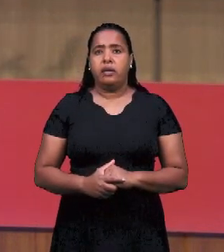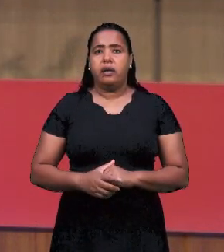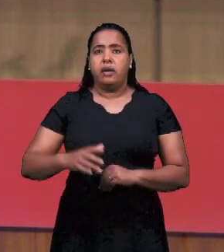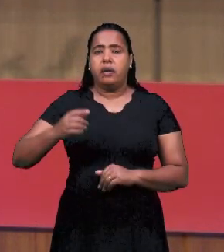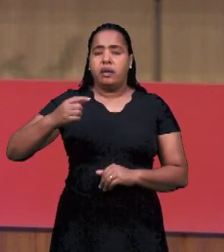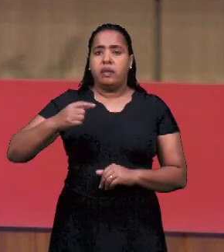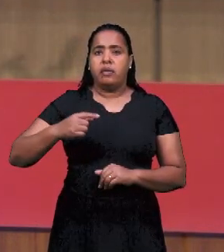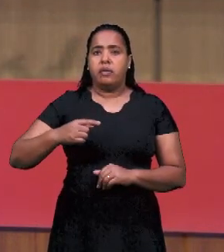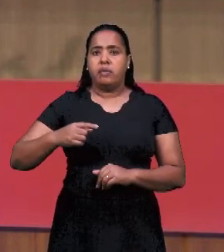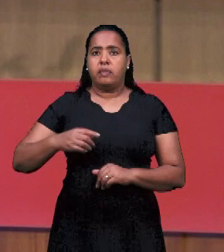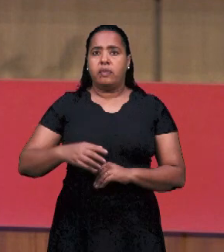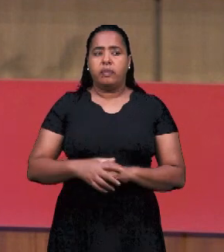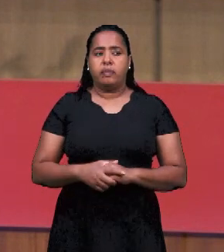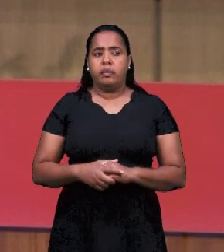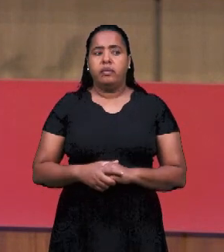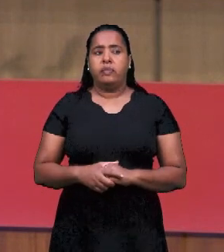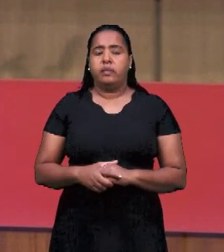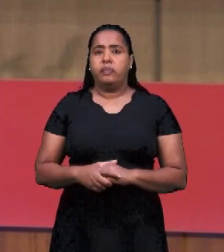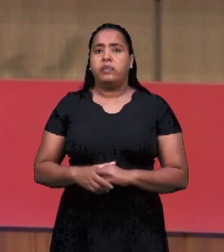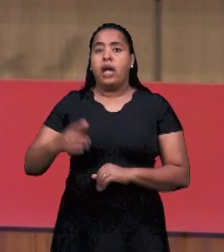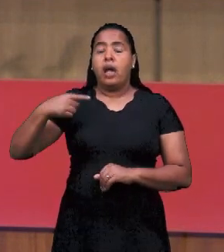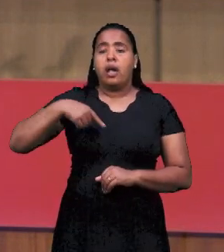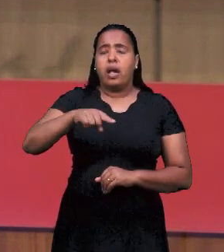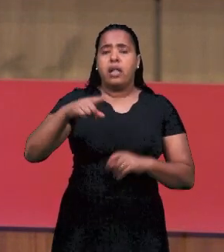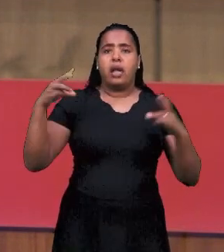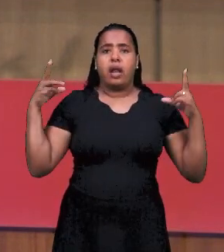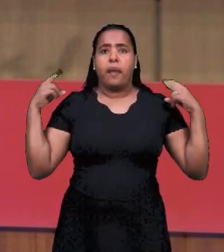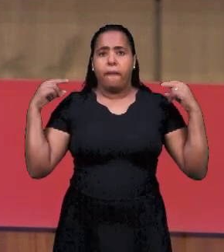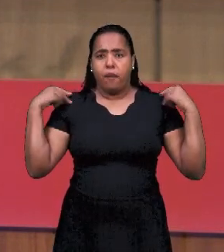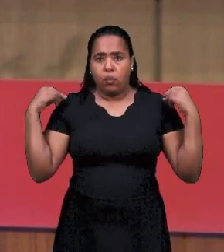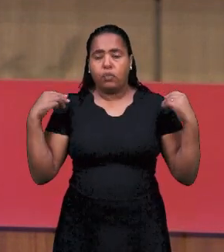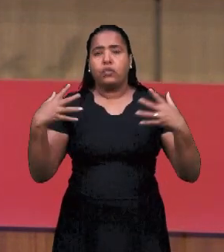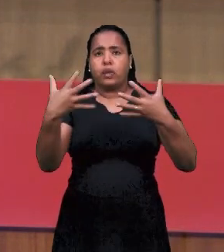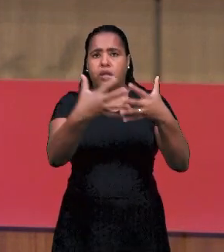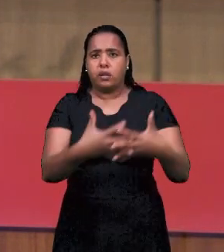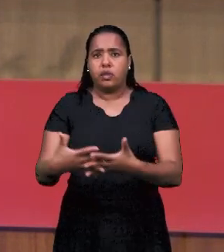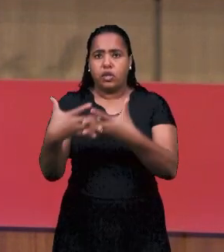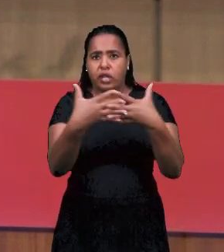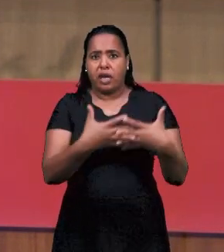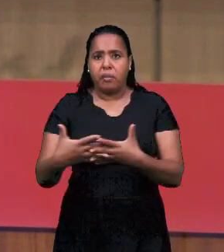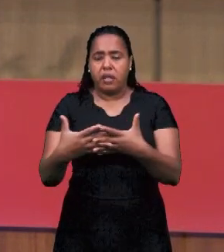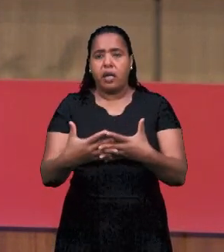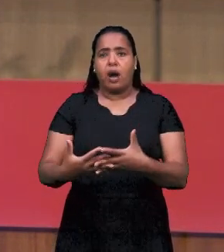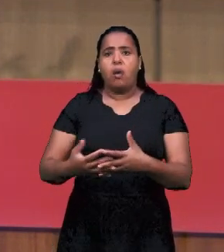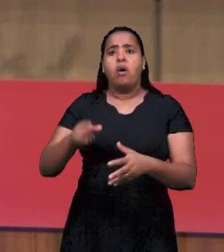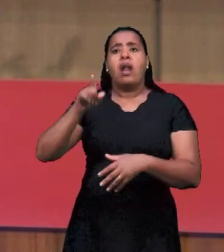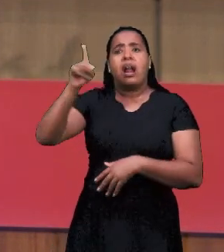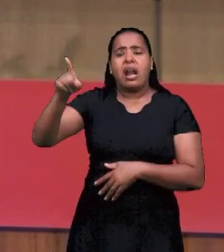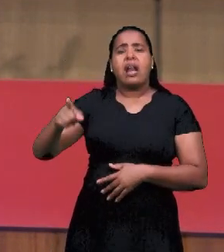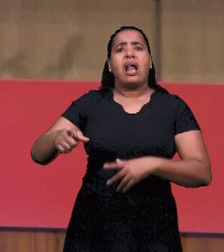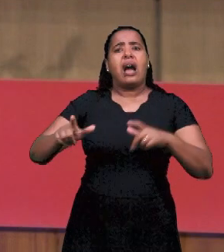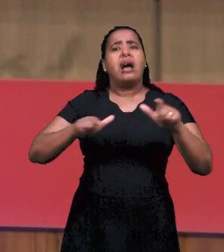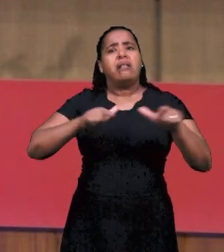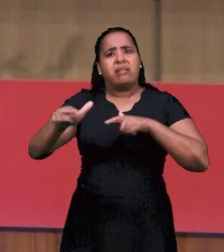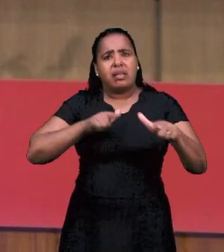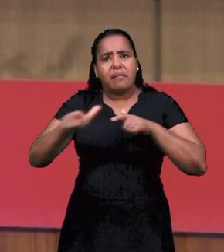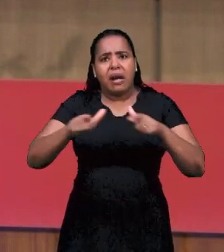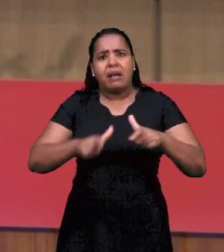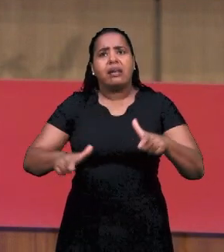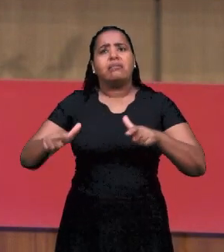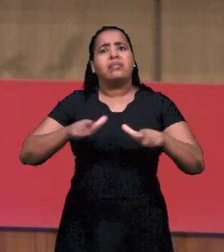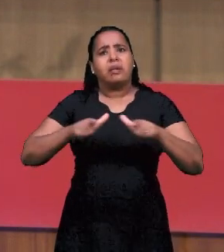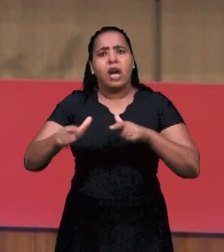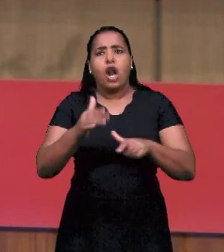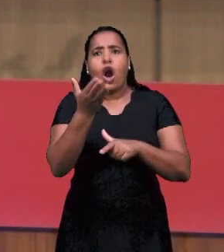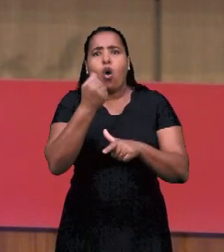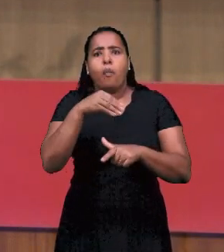пастору, который он был водителем грузовика, чтобы он перестал паститься. Потому что Бог уже